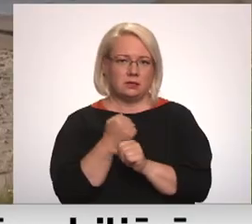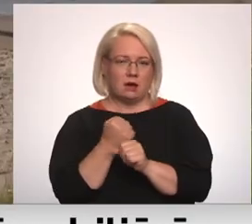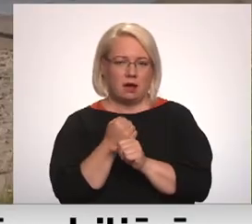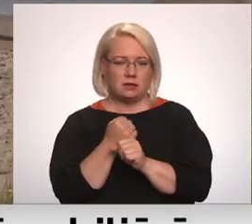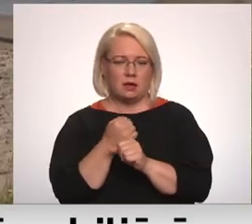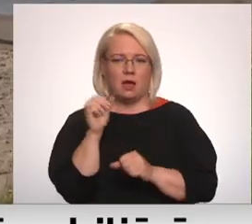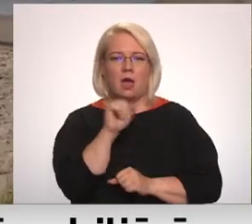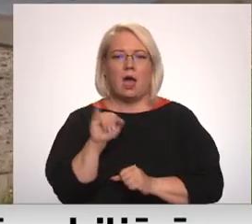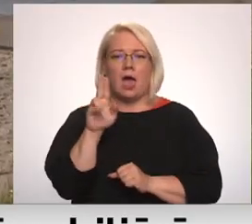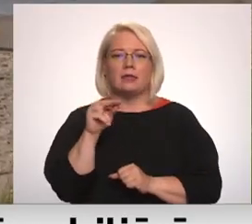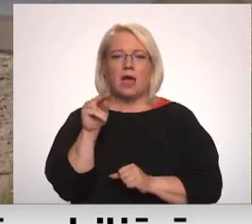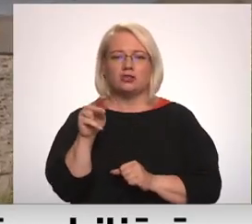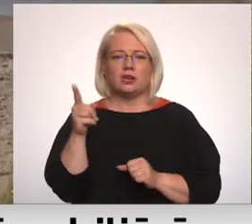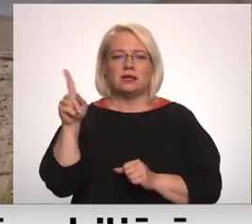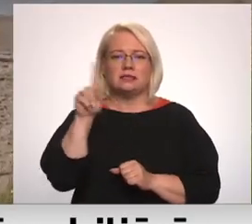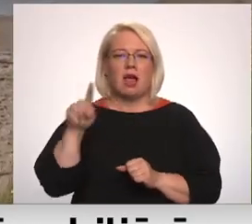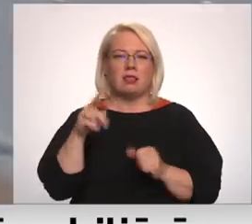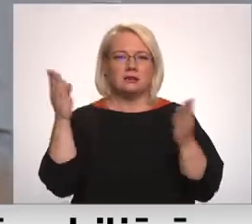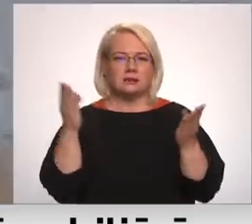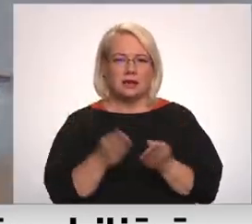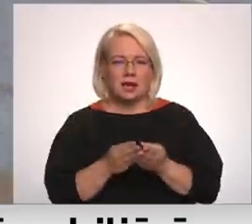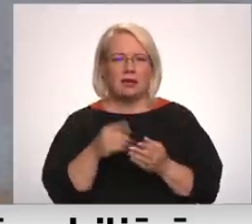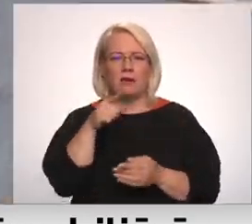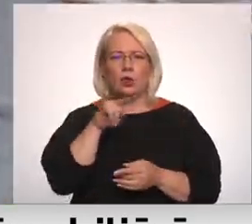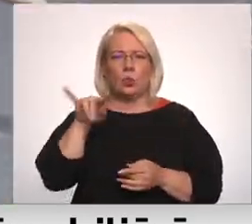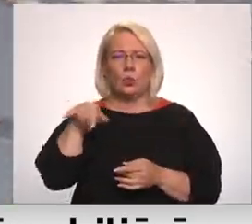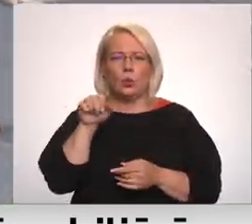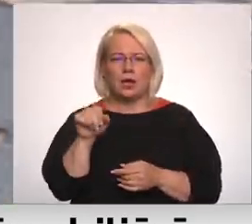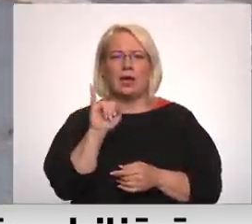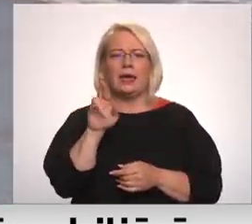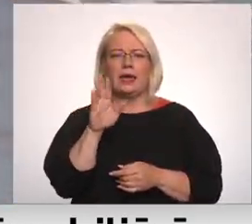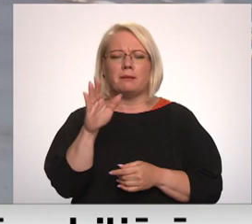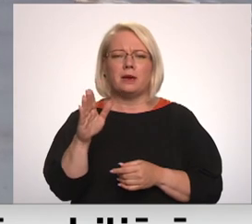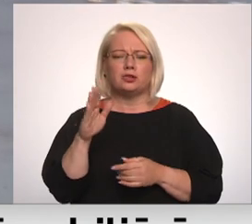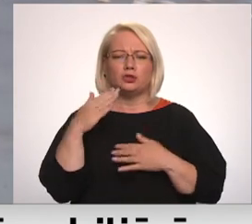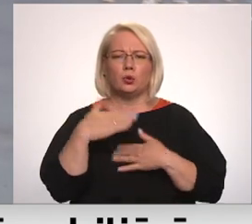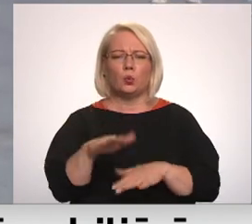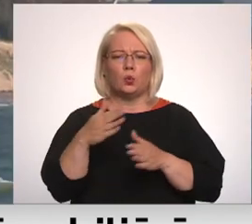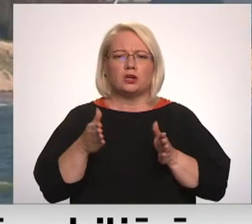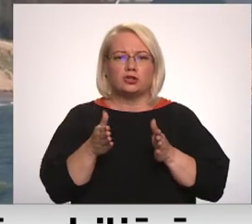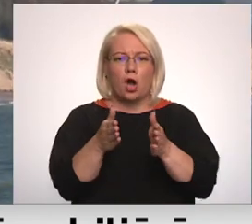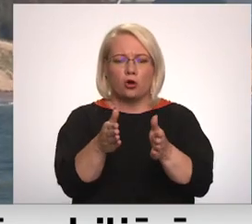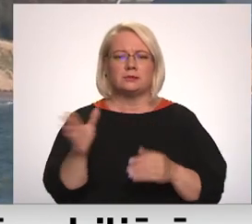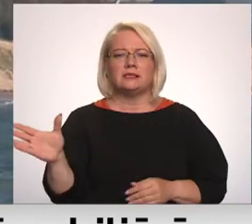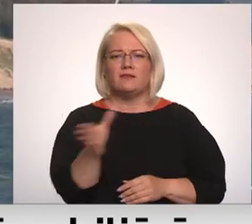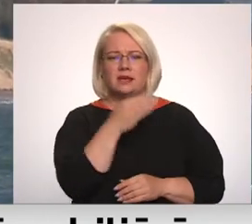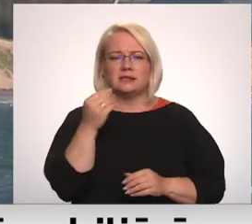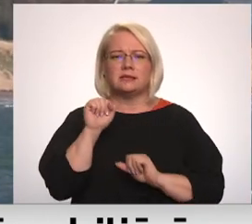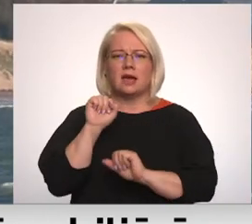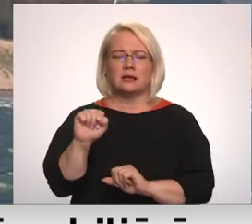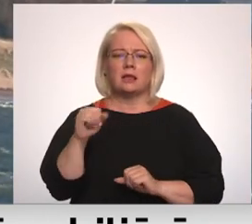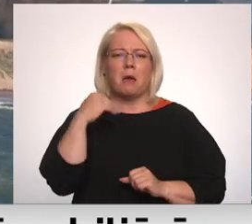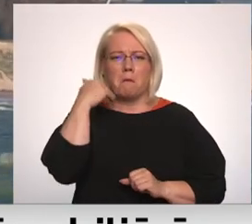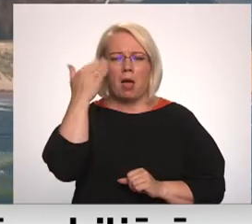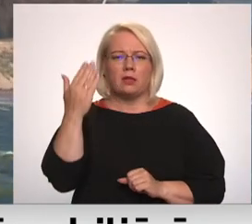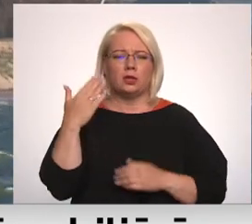Ainaži, Saladsgrīva, Tūja, Akmeņi raks, Irbes jūras šaurums – tās visas ir potenciāli aizsargājums Baltijas jūras